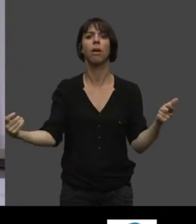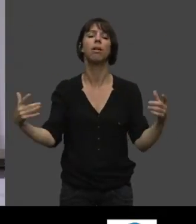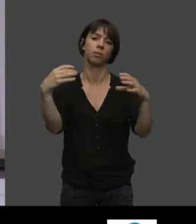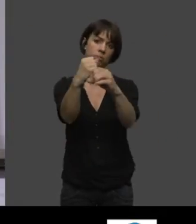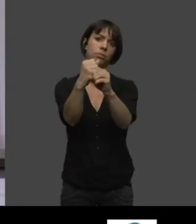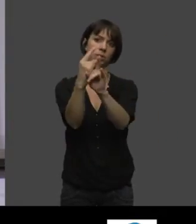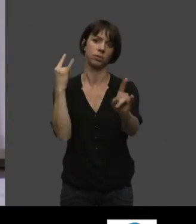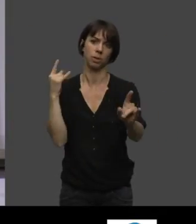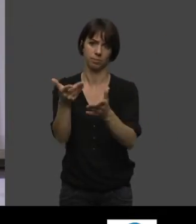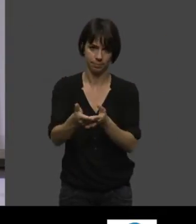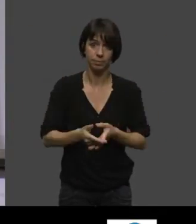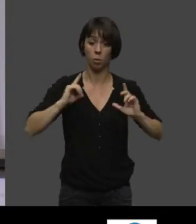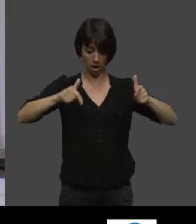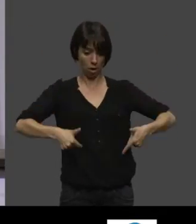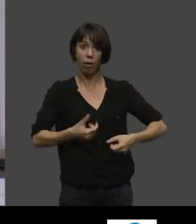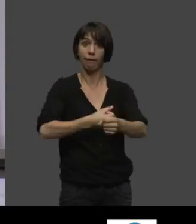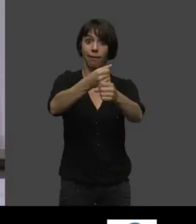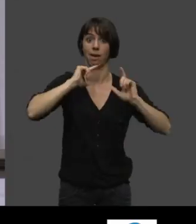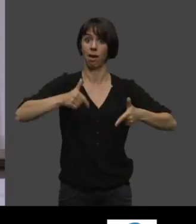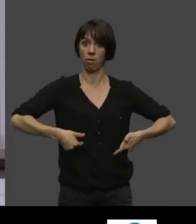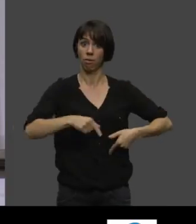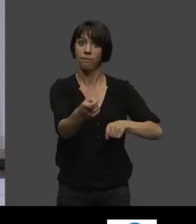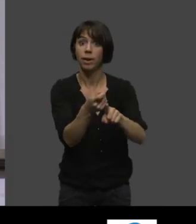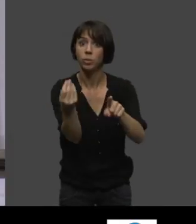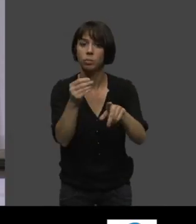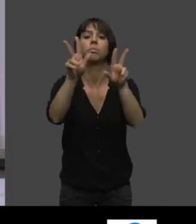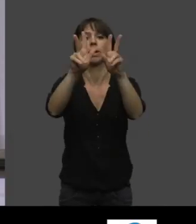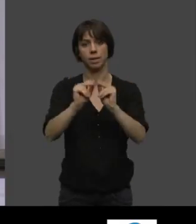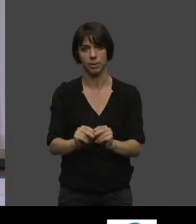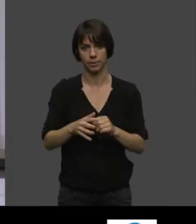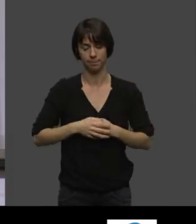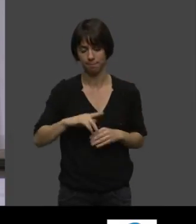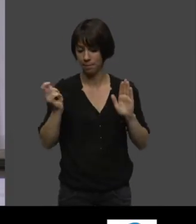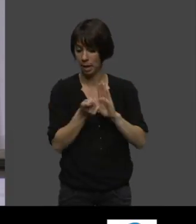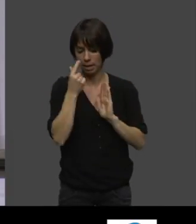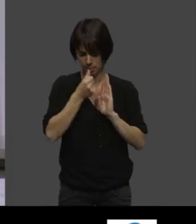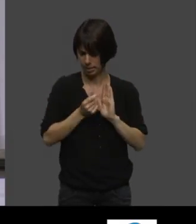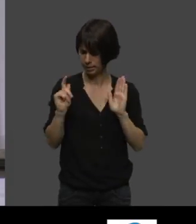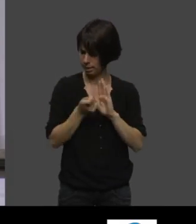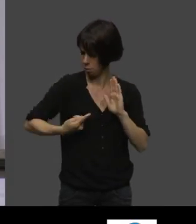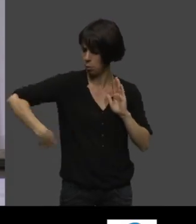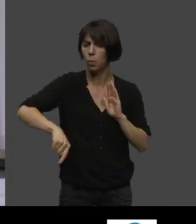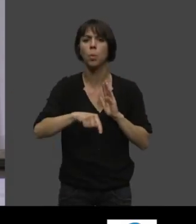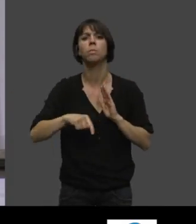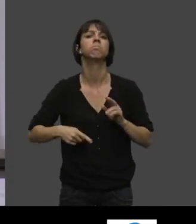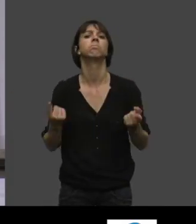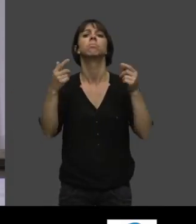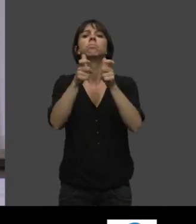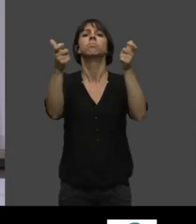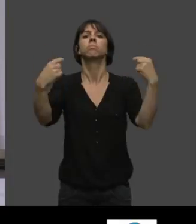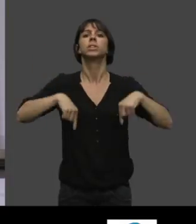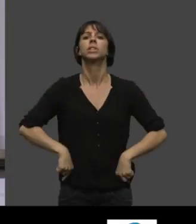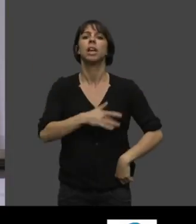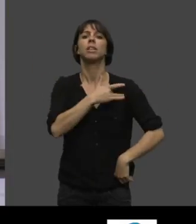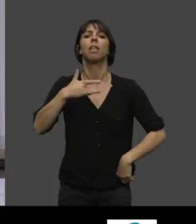cuisine de santé. Un jour, nous étions au ministère de la Santé, on avait un rendez-vous avec